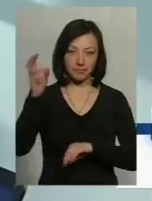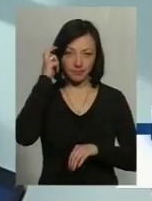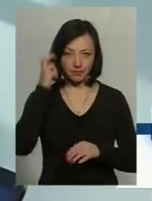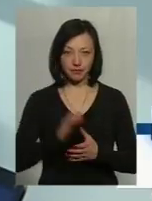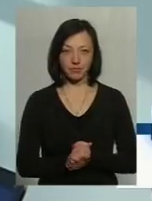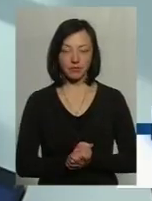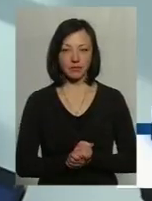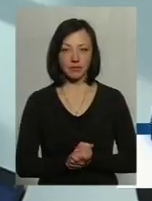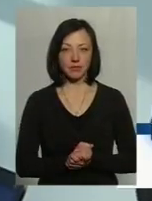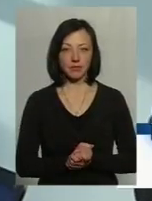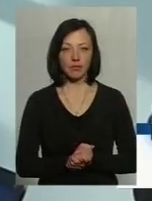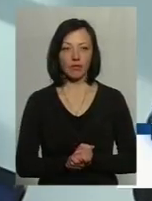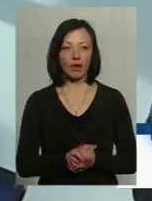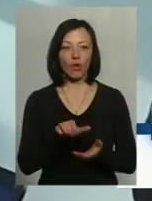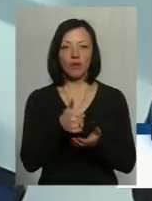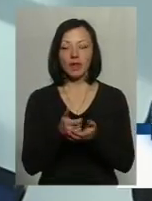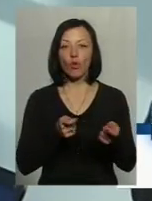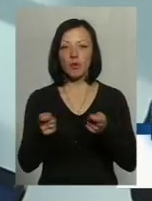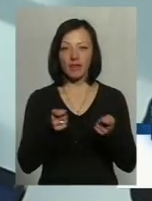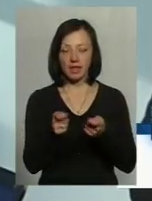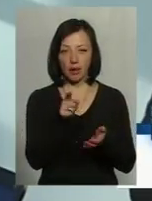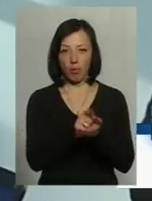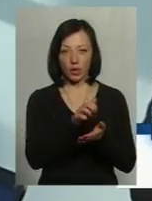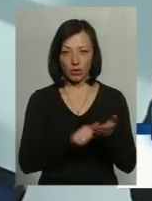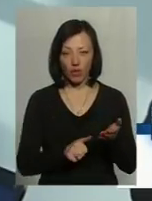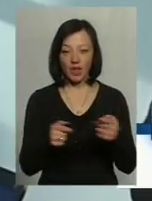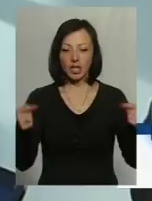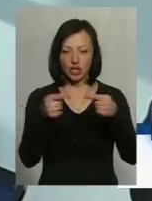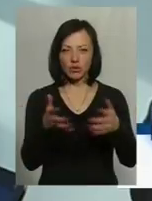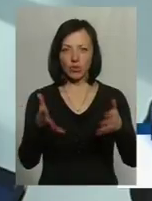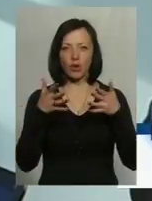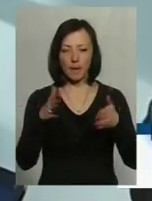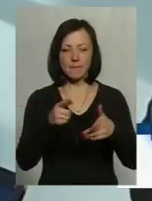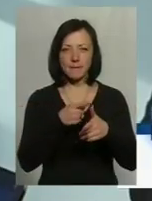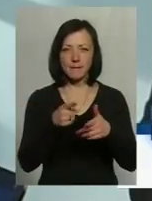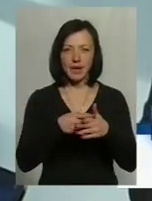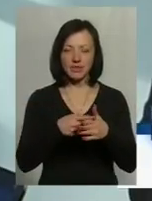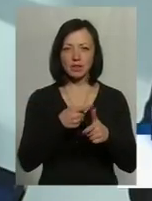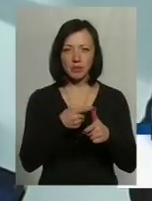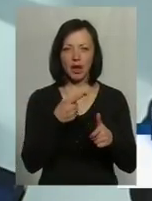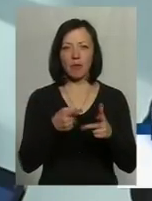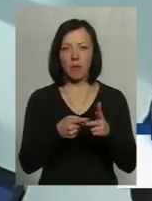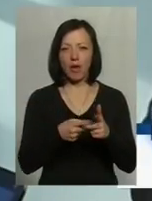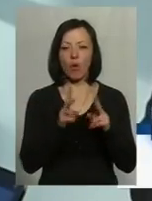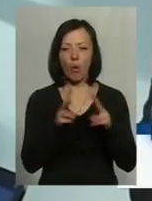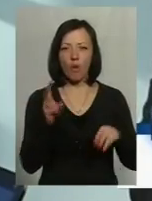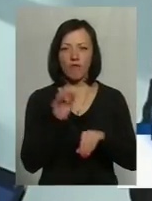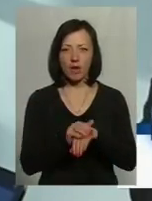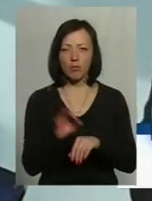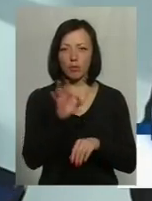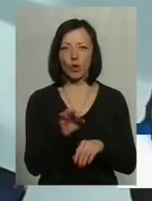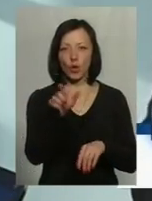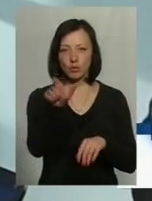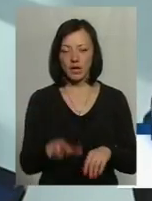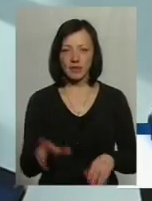на головне управління ДФС України, де чітко ми вказуємо прізвищі, ім'я по-батькові, кого виявили, про суб'єкта вся